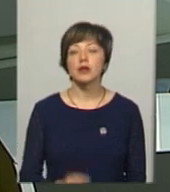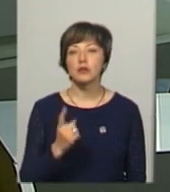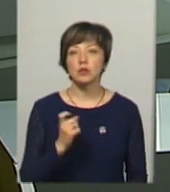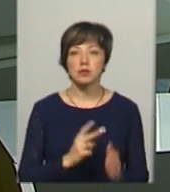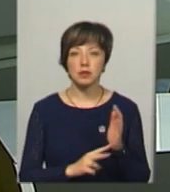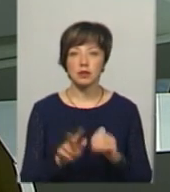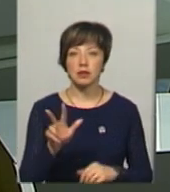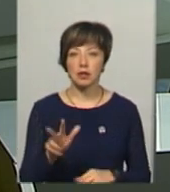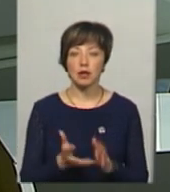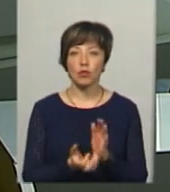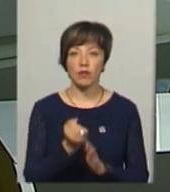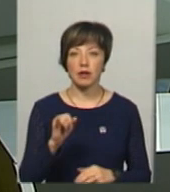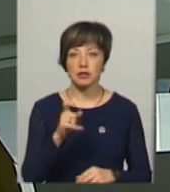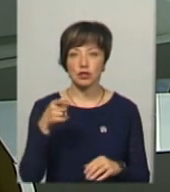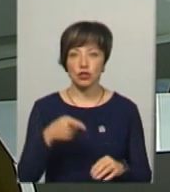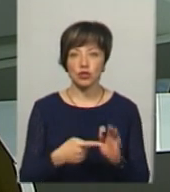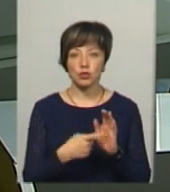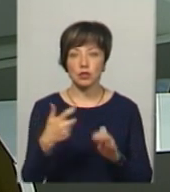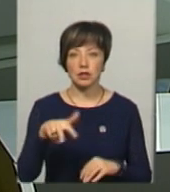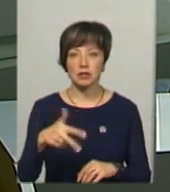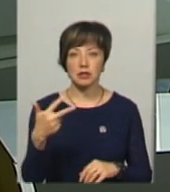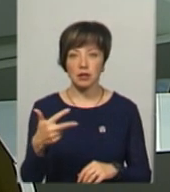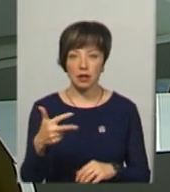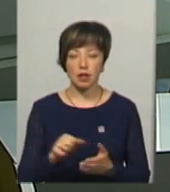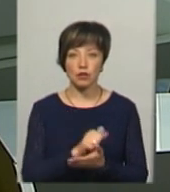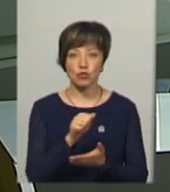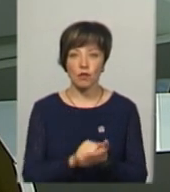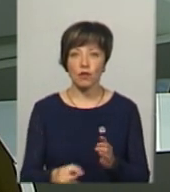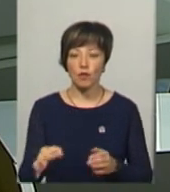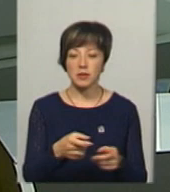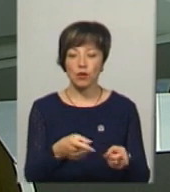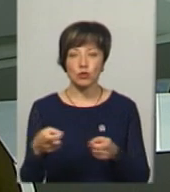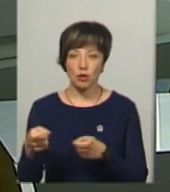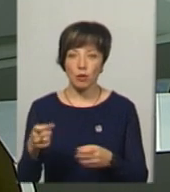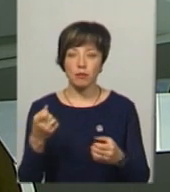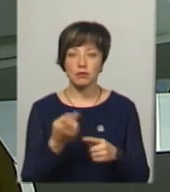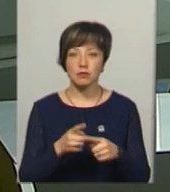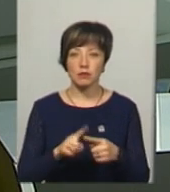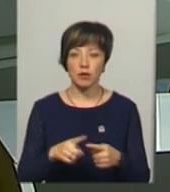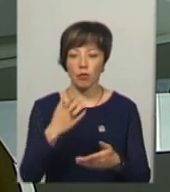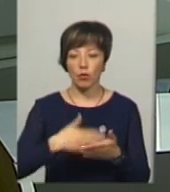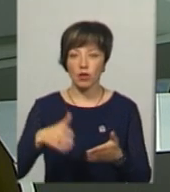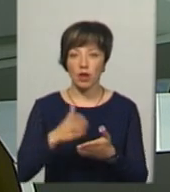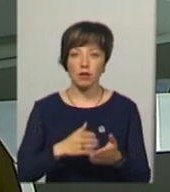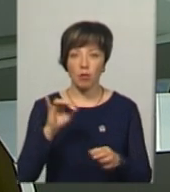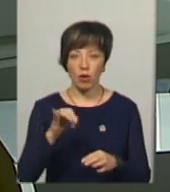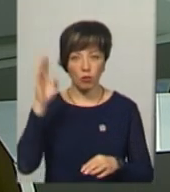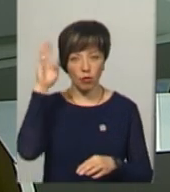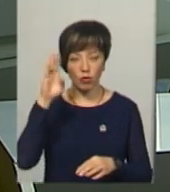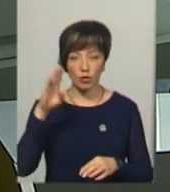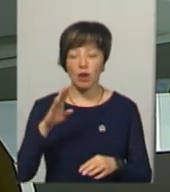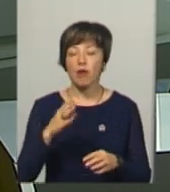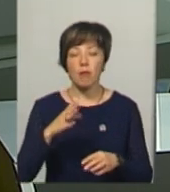173 рятувальників із 1633 атестованих в області залучили для подолання негоди протягом вихідних на Хмельниччині.